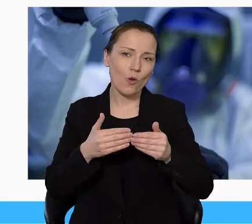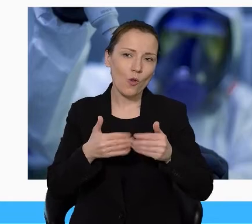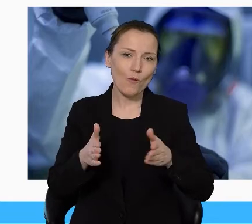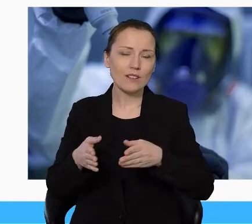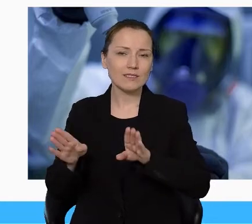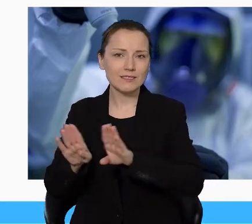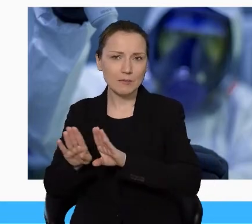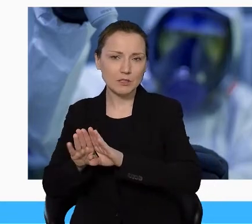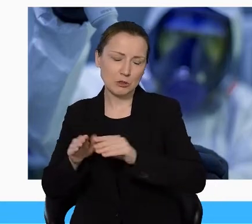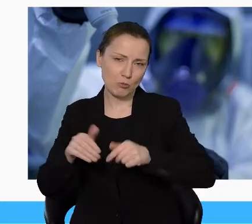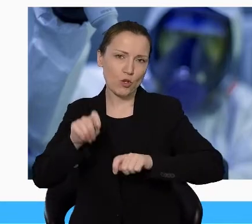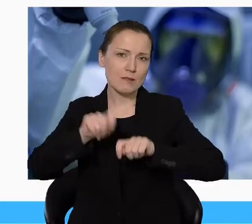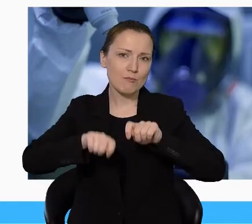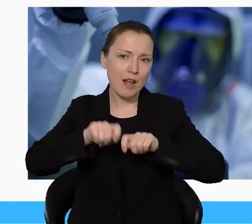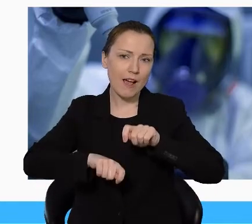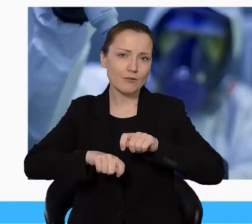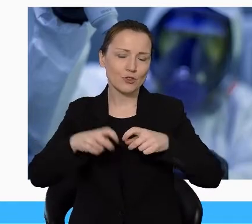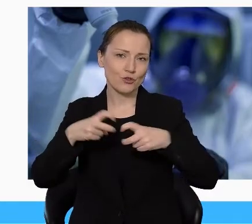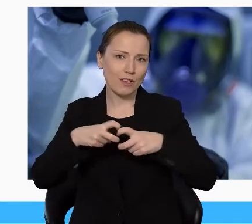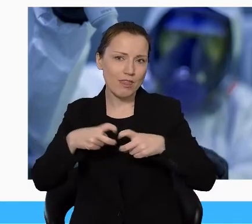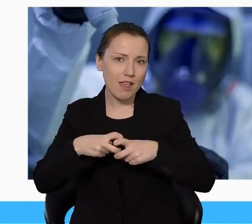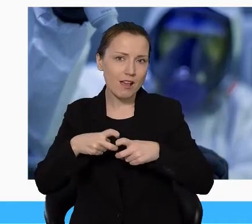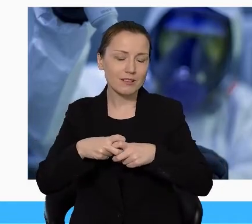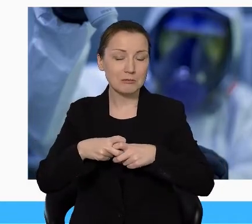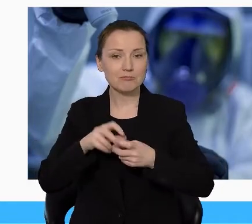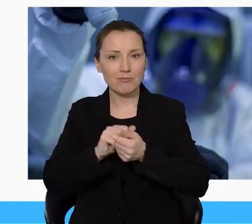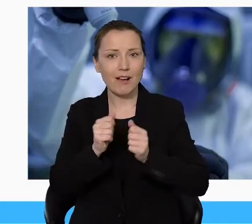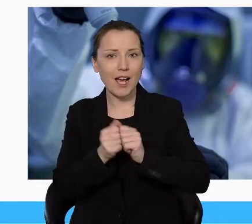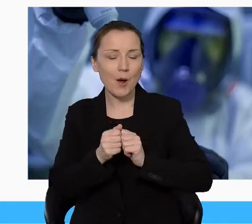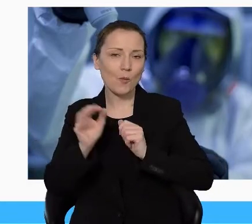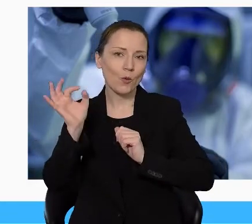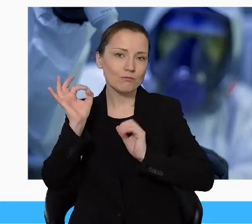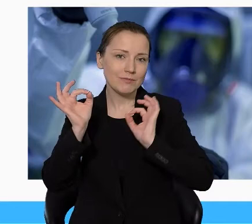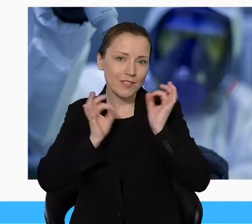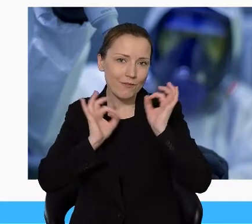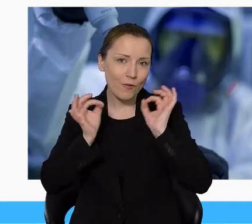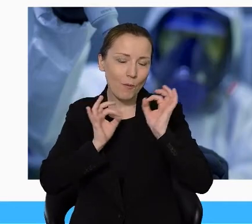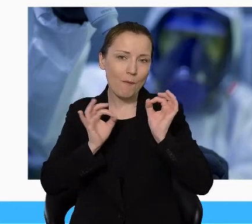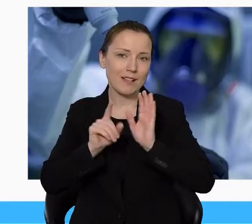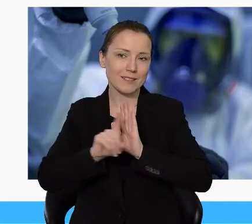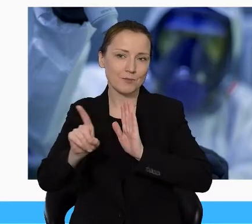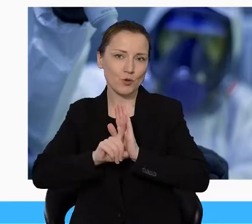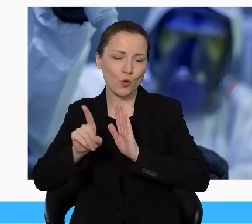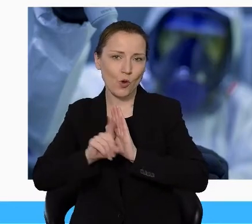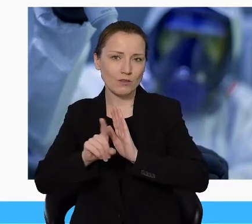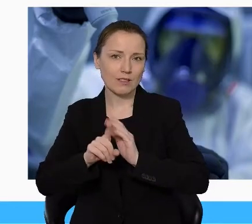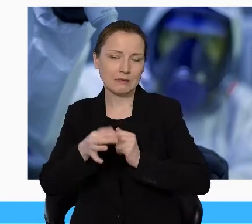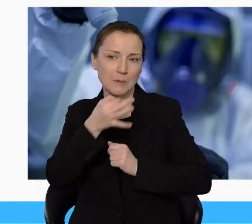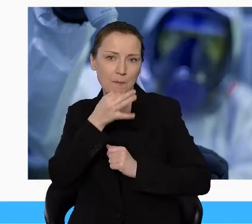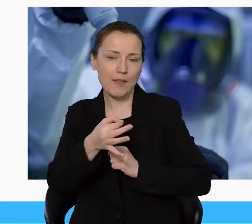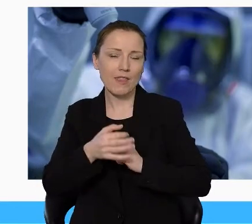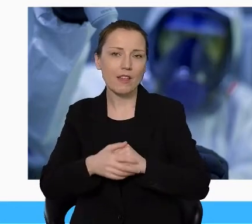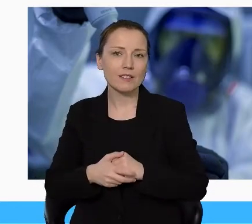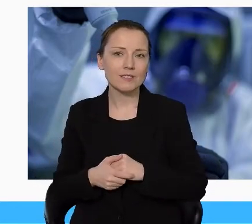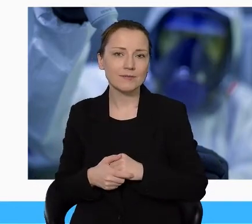sprawdzenia na stronach internetowych, bądź bezpośrednio w informacji w przychodniach między innymi, czy w miejscu, którym